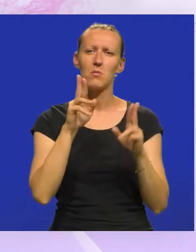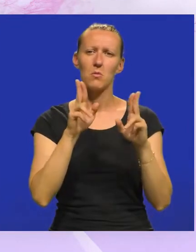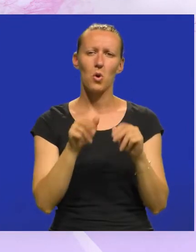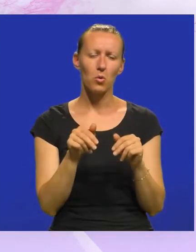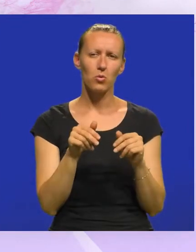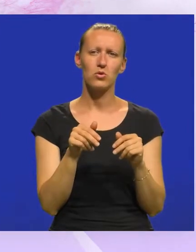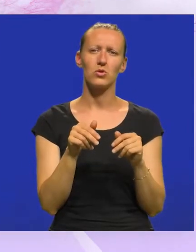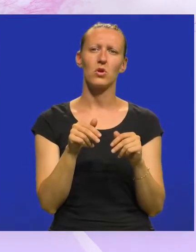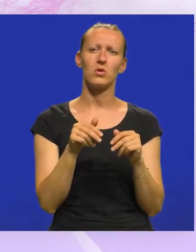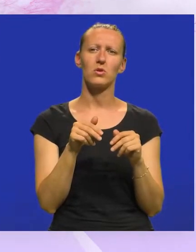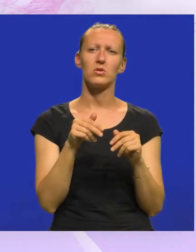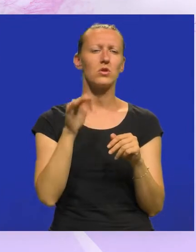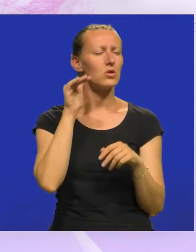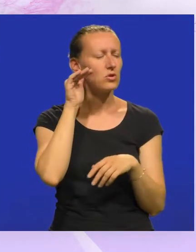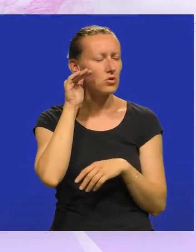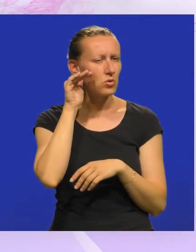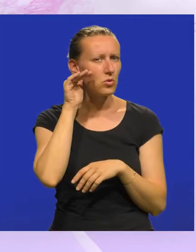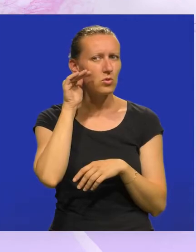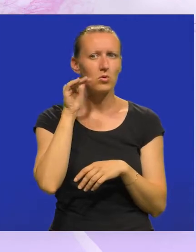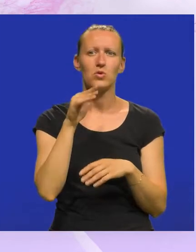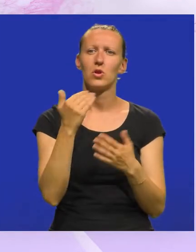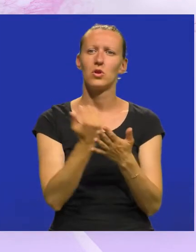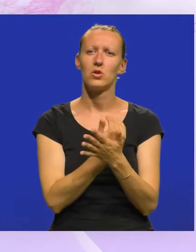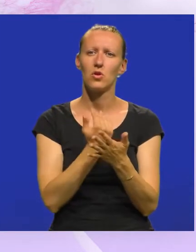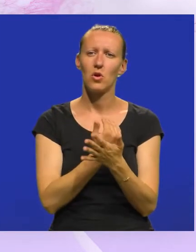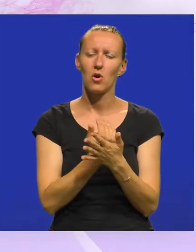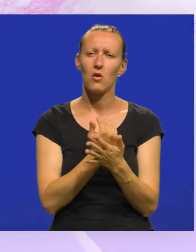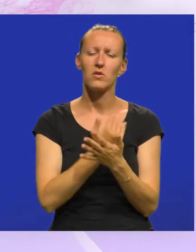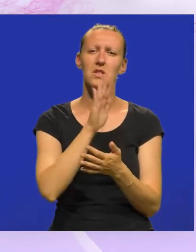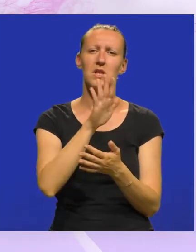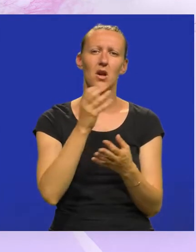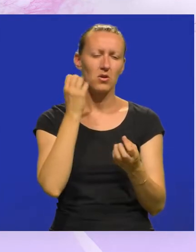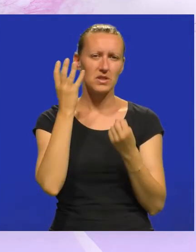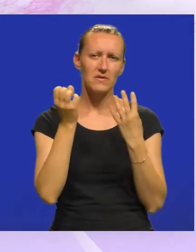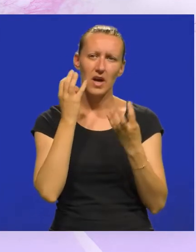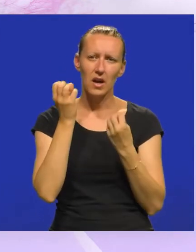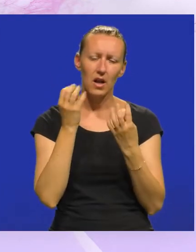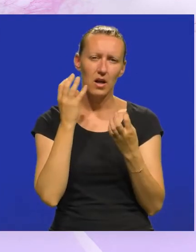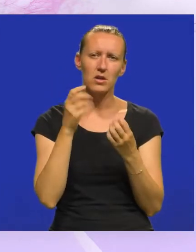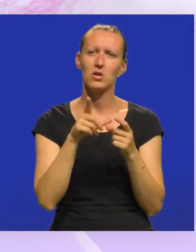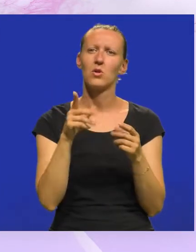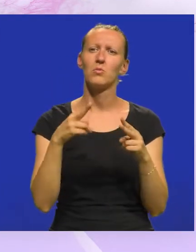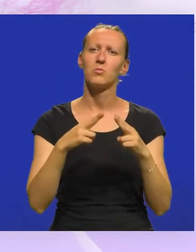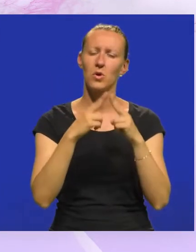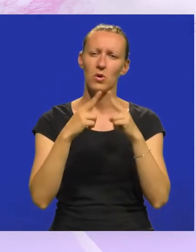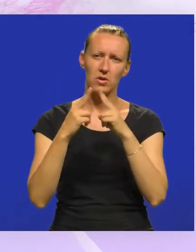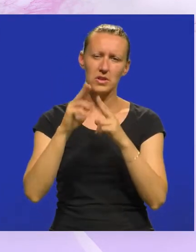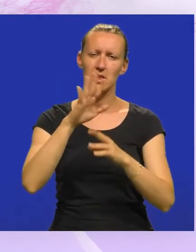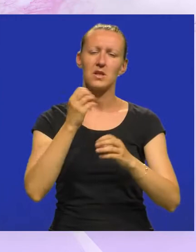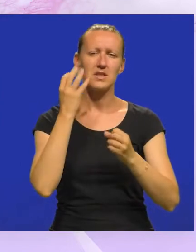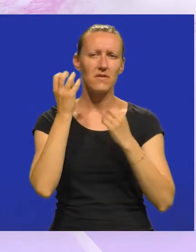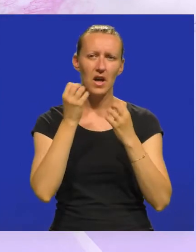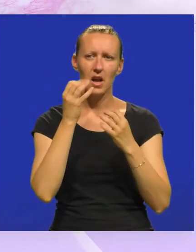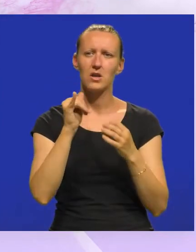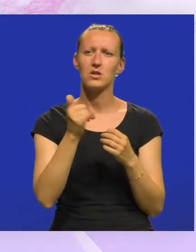mogućnosti slušati novosti njenog stvaralaštva, upoznati se s njenim